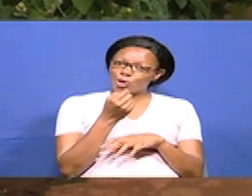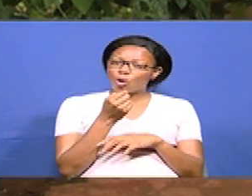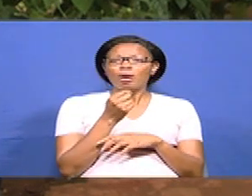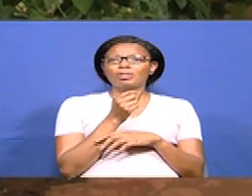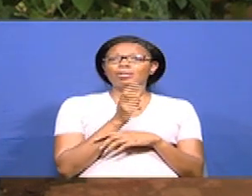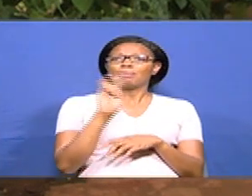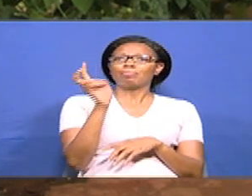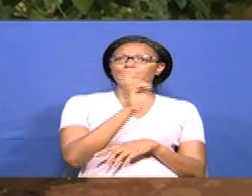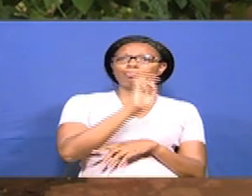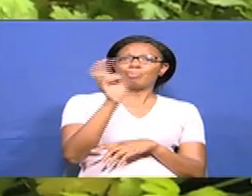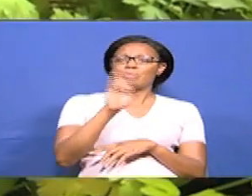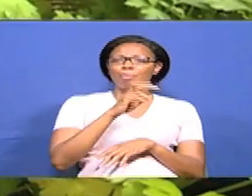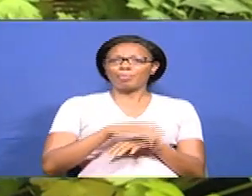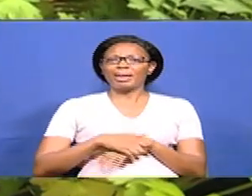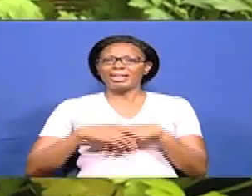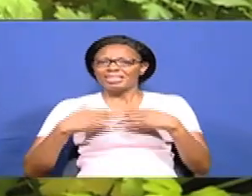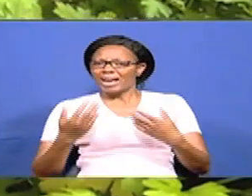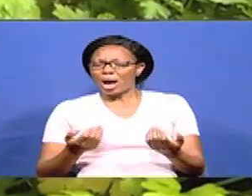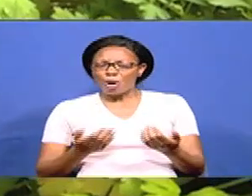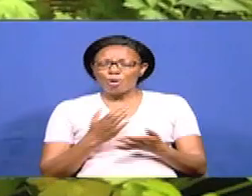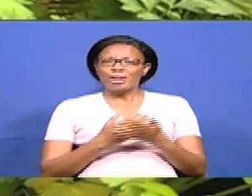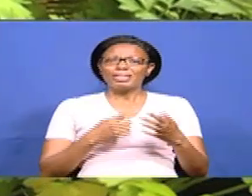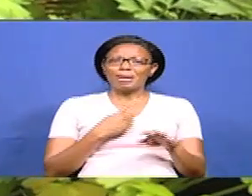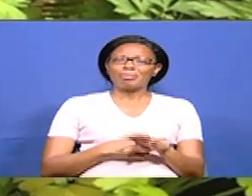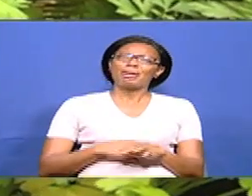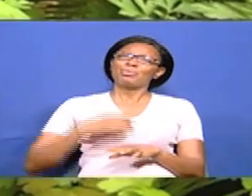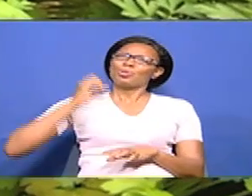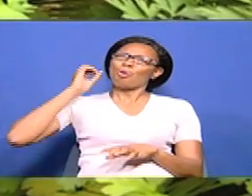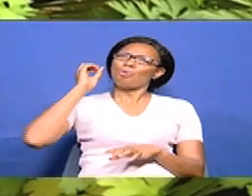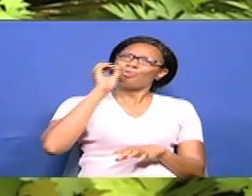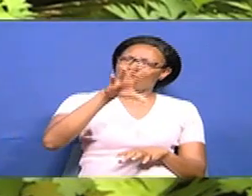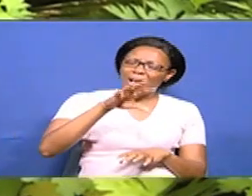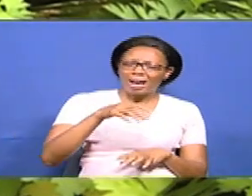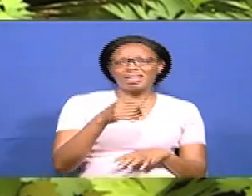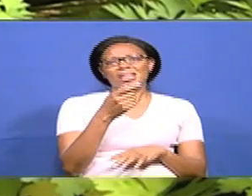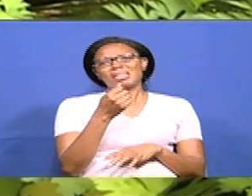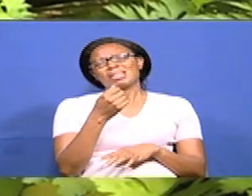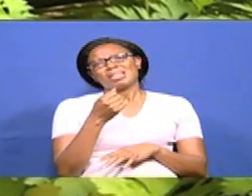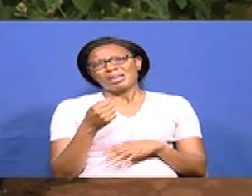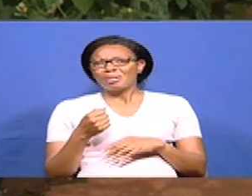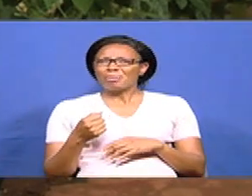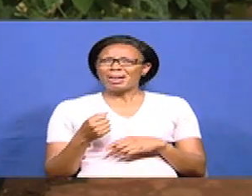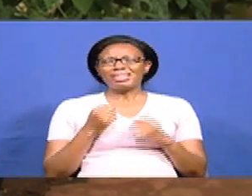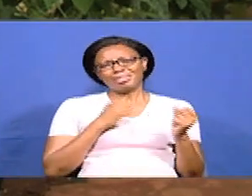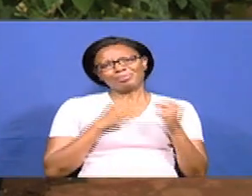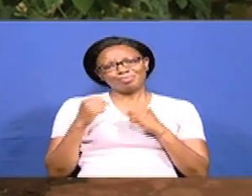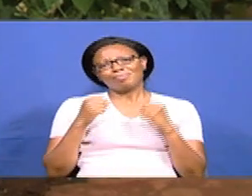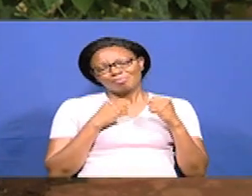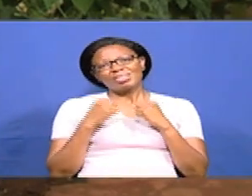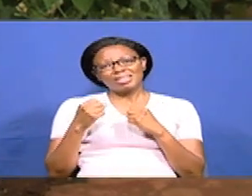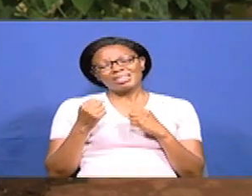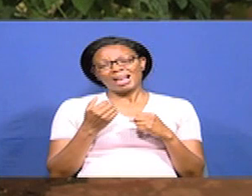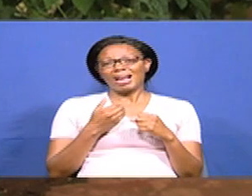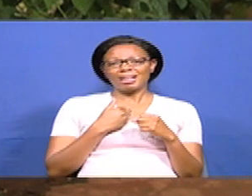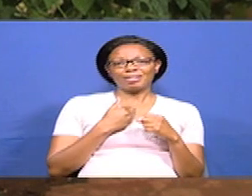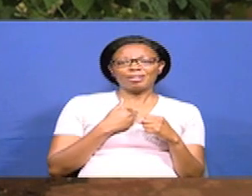utatumia kujanga yoyo hydroponic system. Sometimes kupata yoyo pesa yote kufund yoyo project labda inazakuwa na shida